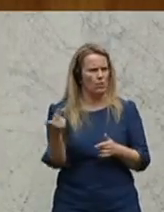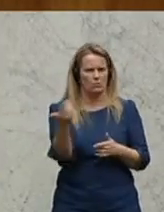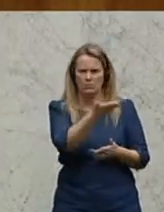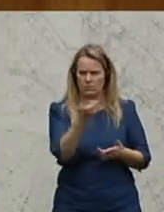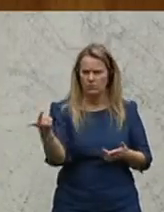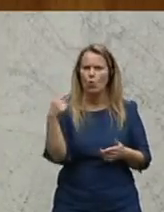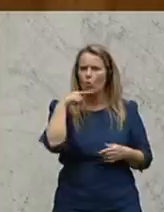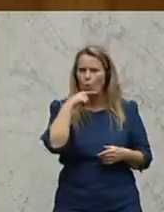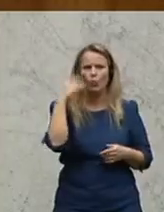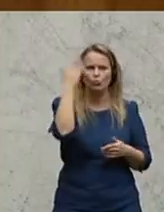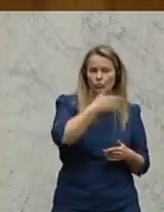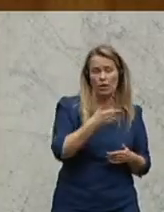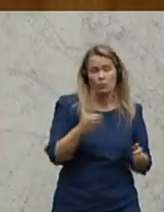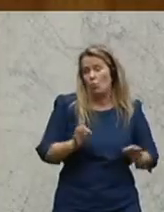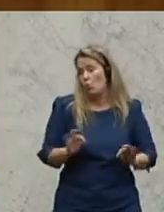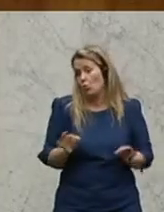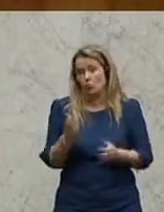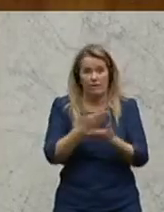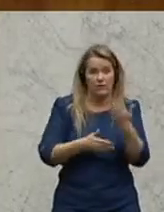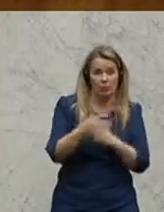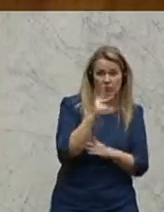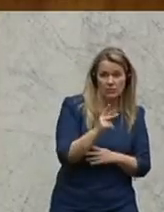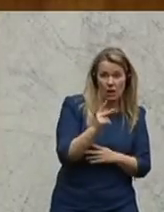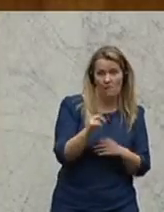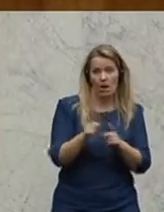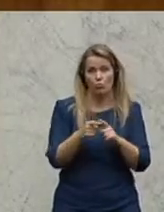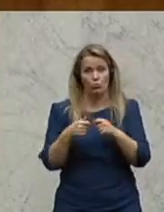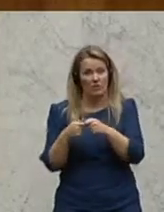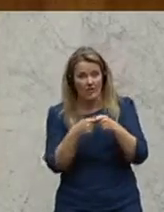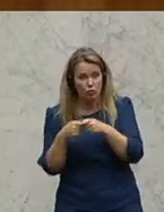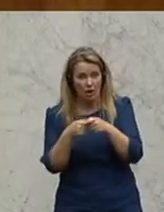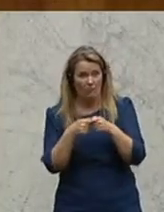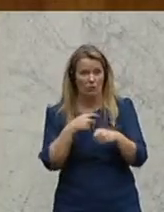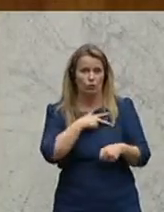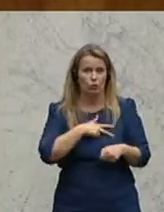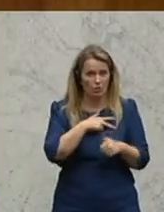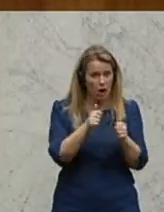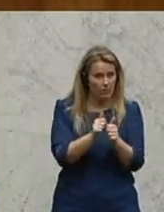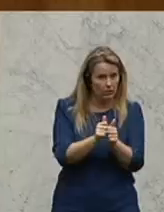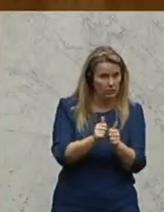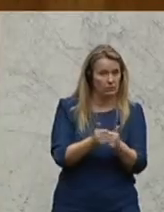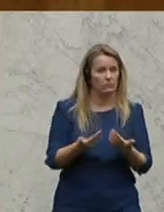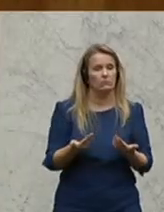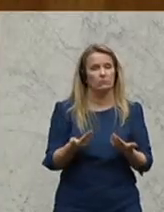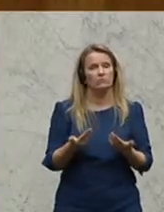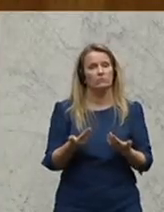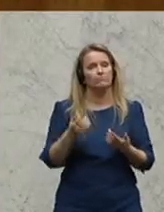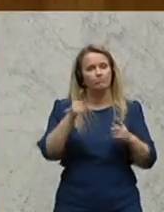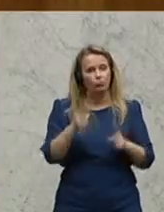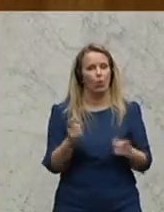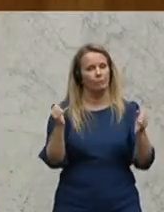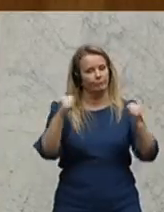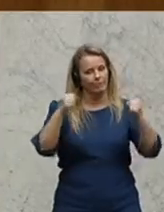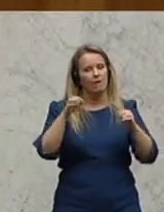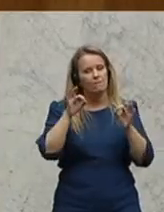Rot und Schwarz oder Wirtschaftskammer und Gewerkschaft im Sinne der Sozialpartnerschaft, darauf einigen,